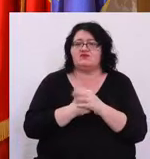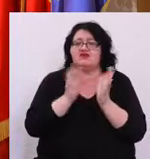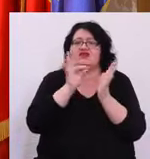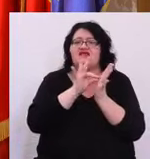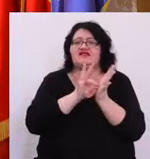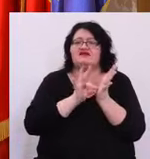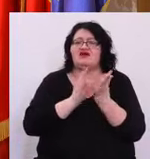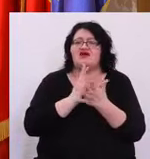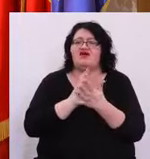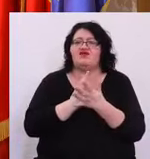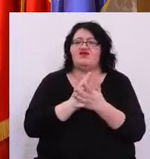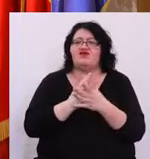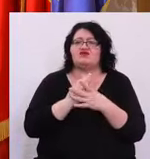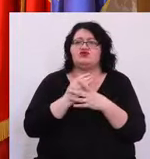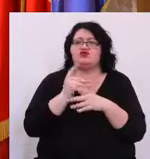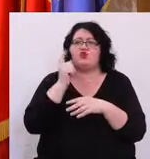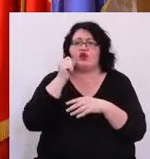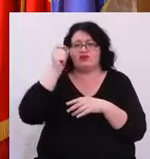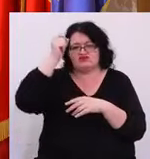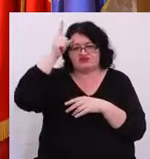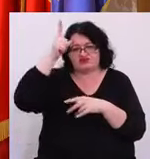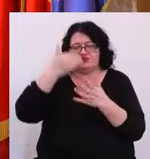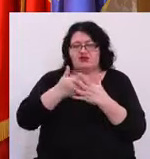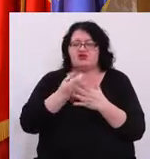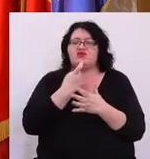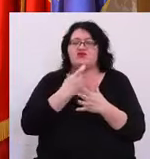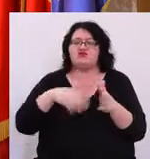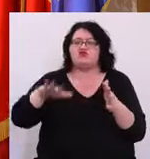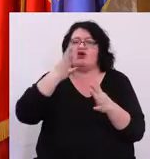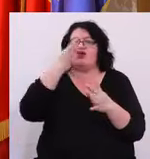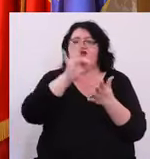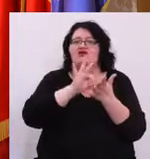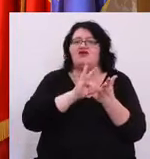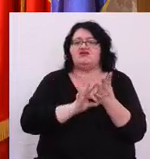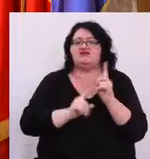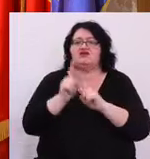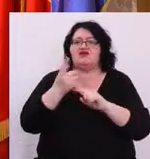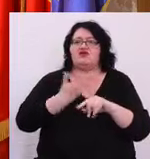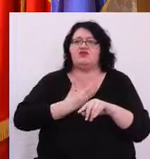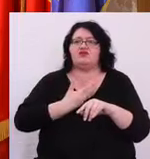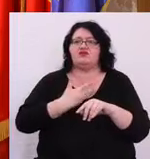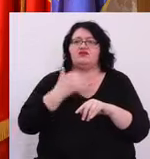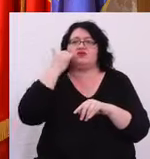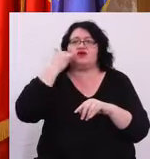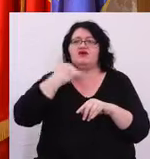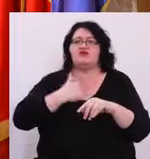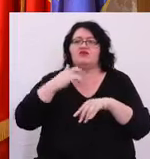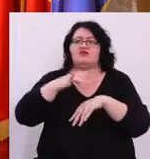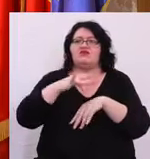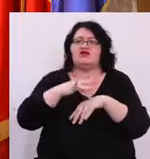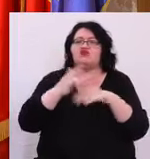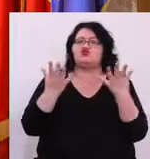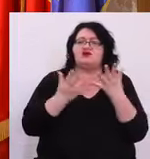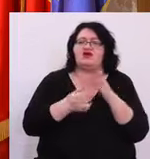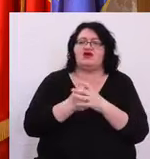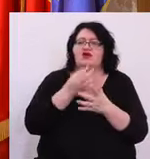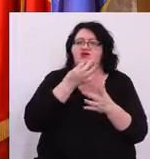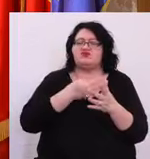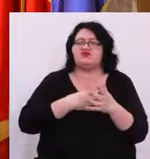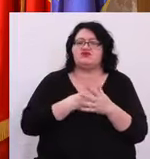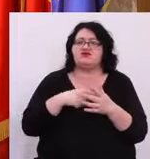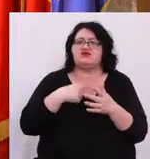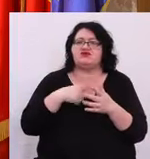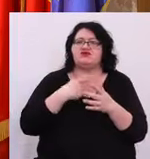Listele au fost cele cu intelectualii, nu știu dacă există alte liste Dar am primit apeluri inclusiv de la medici care mi-au